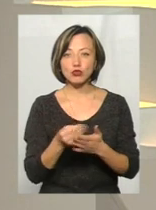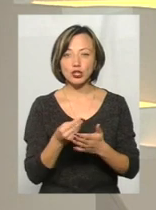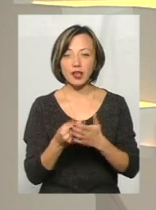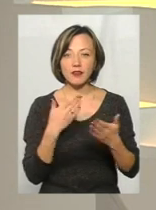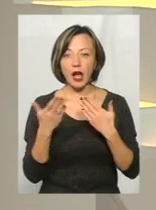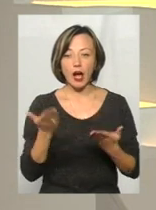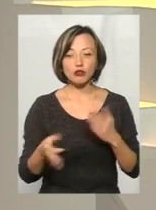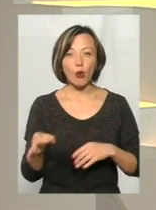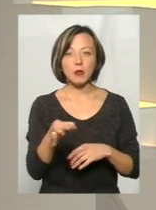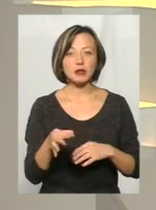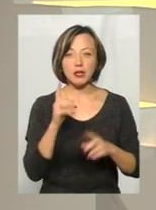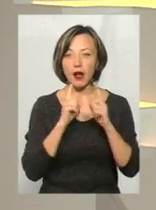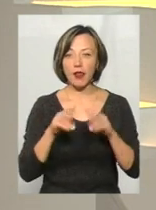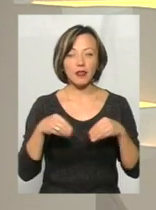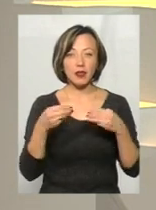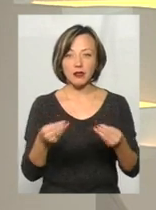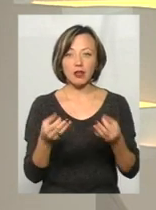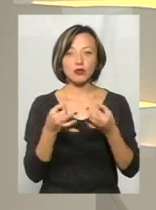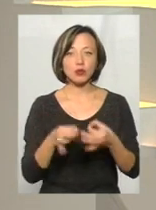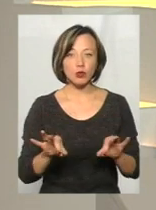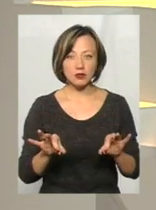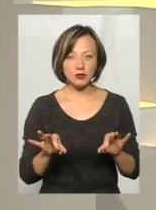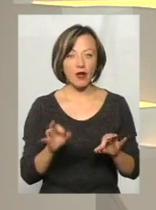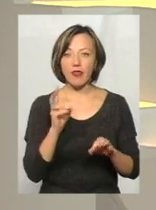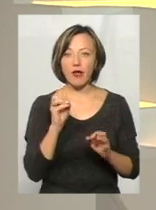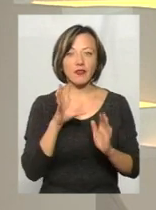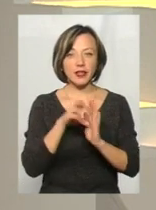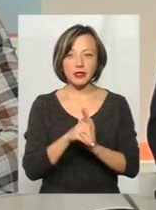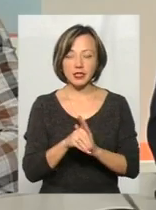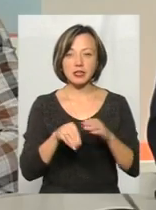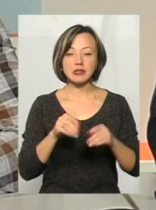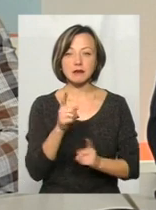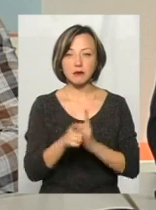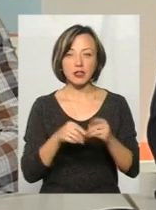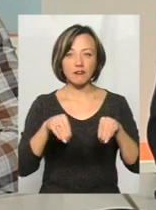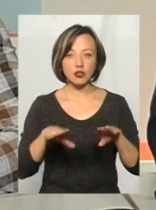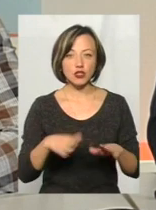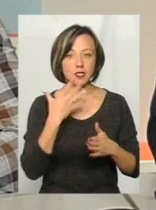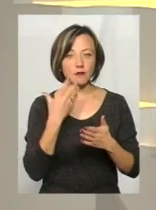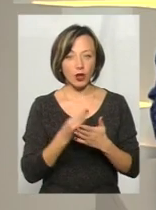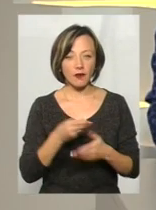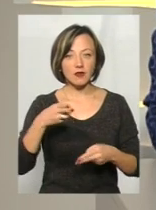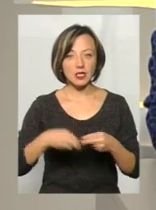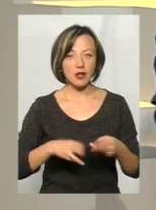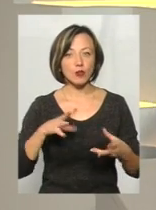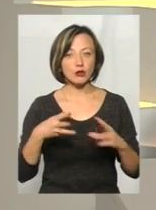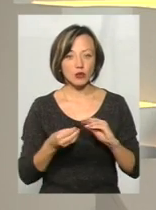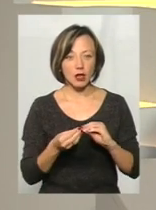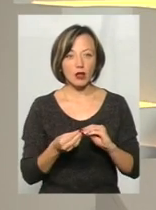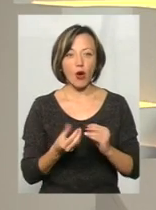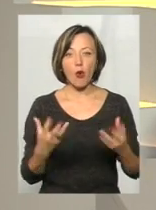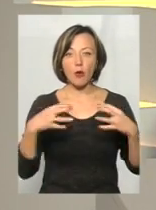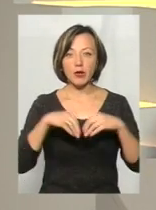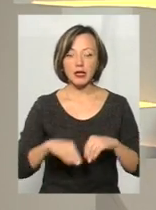якщо обласна рада не дасть зелене світло, не внесе зміни в рішення своє, в кінцевому результаті об